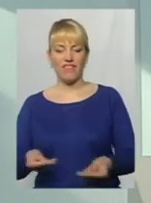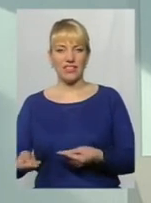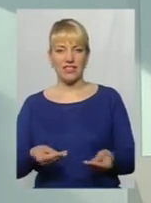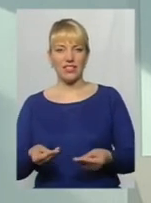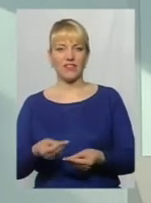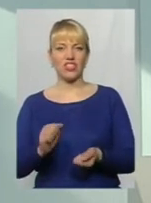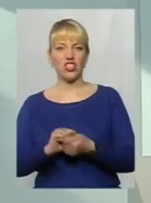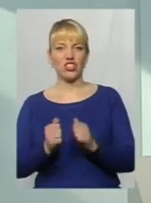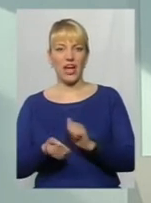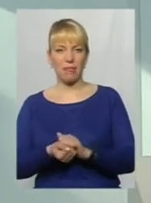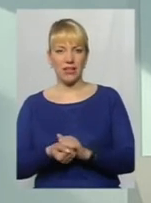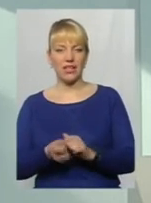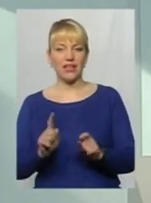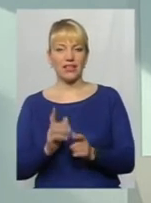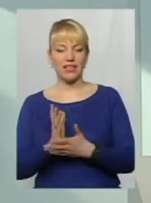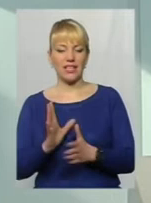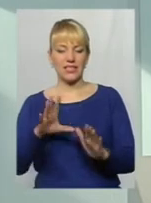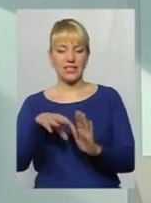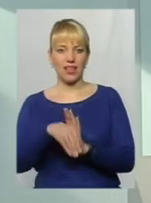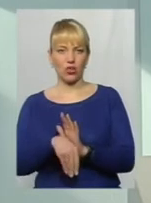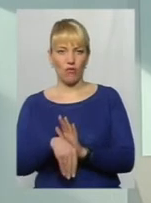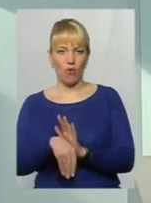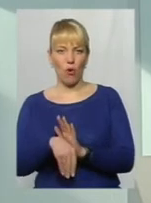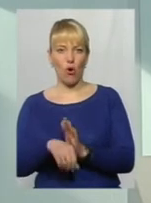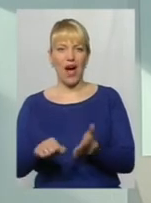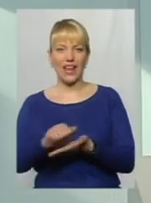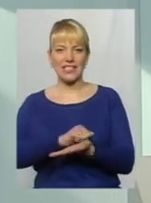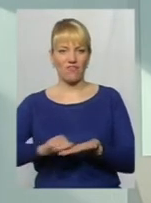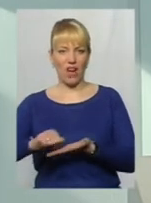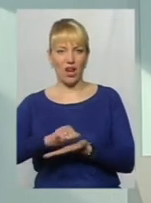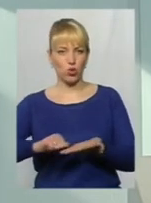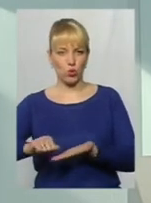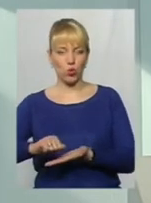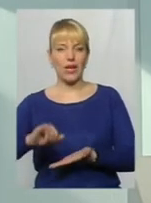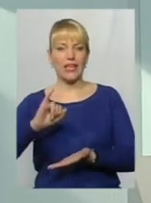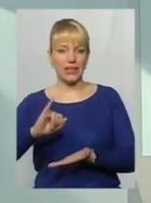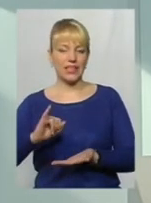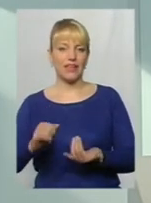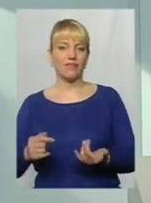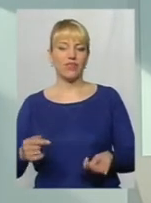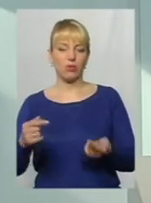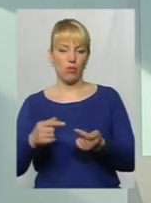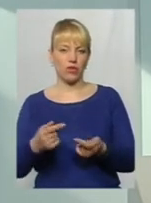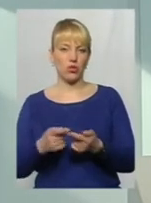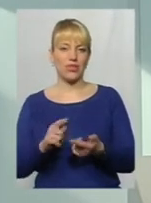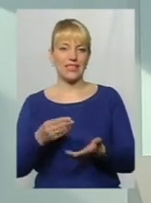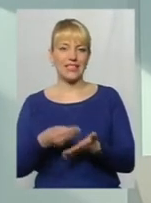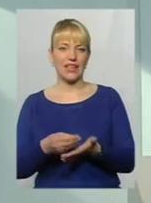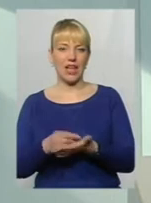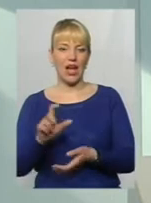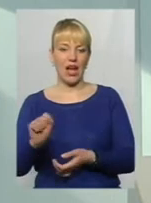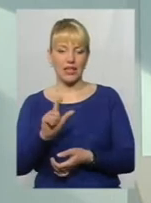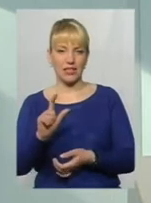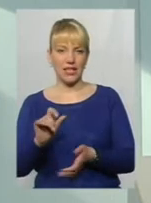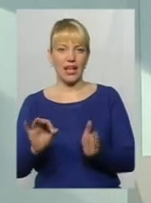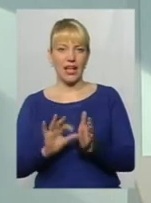щебень, які є складовою асфальту. Ну і відповідно, і зараз ціна і на газ, і електроенергія